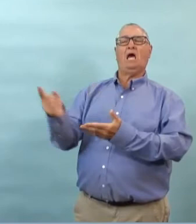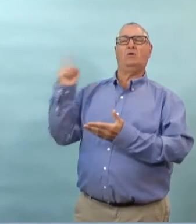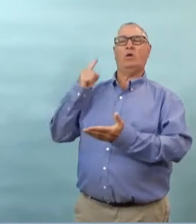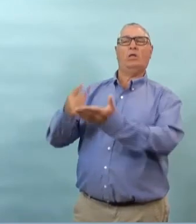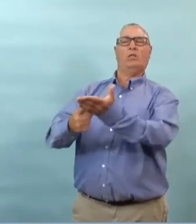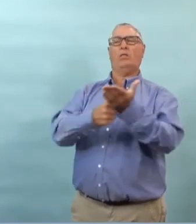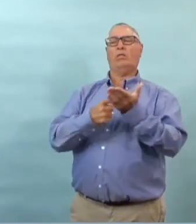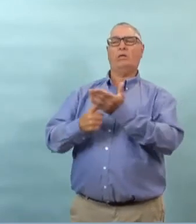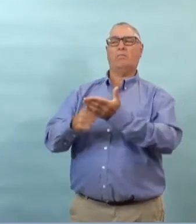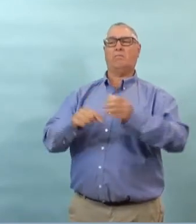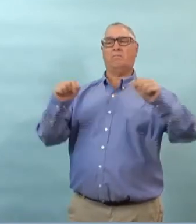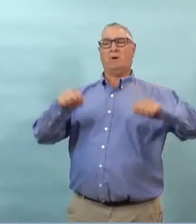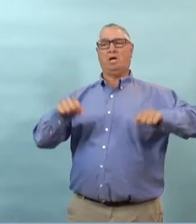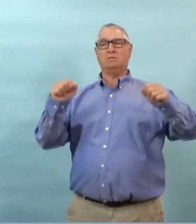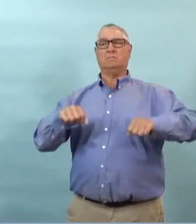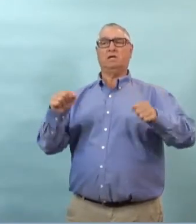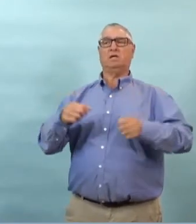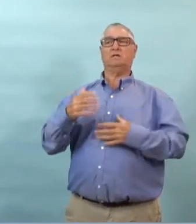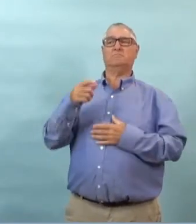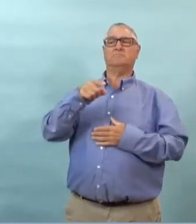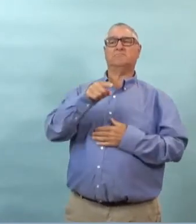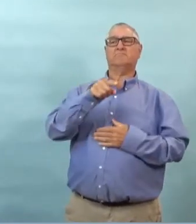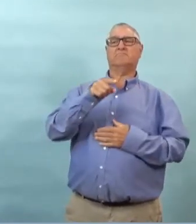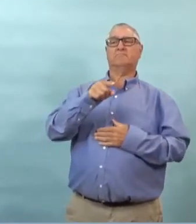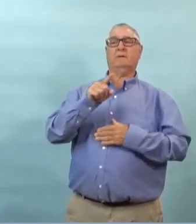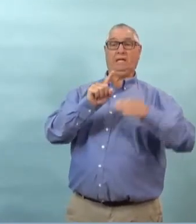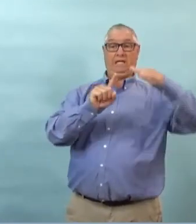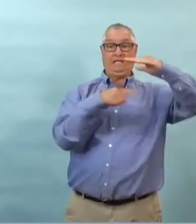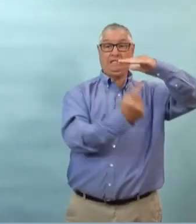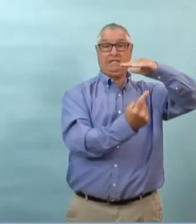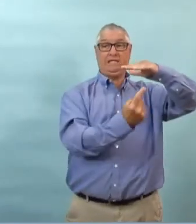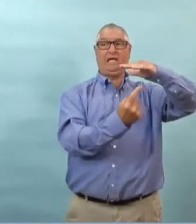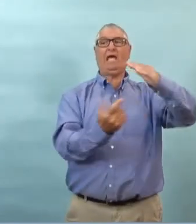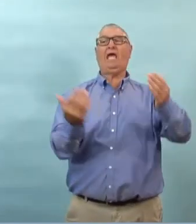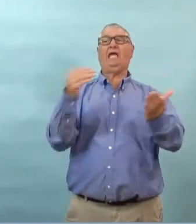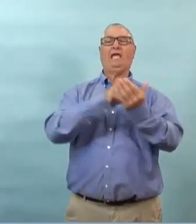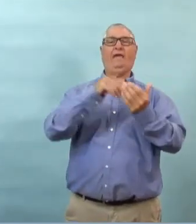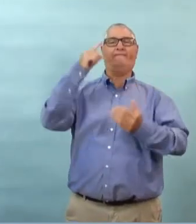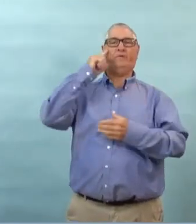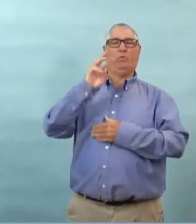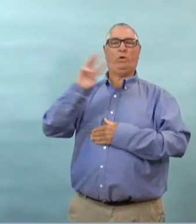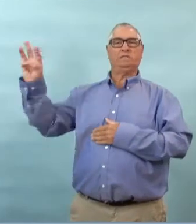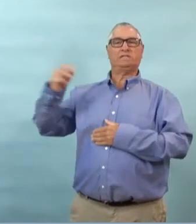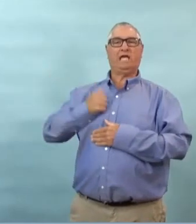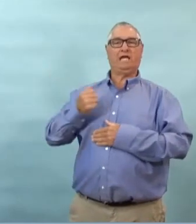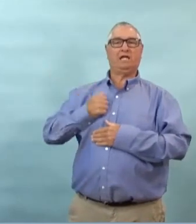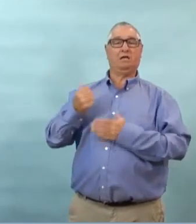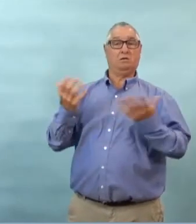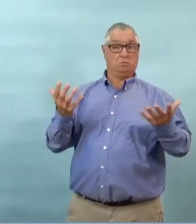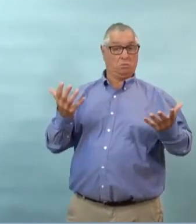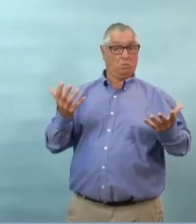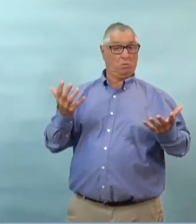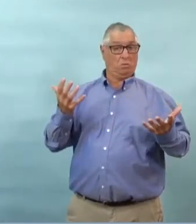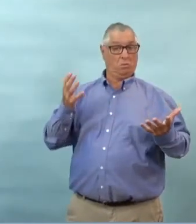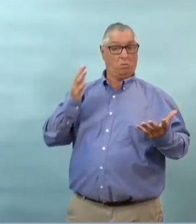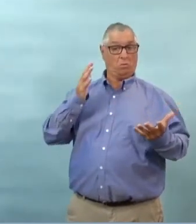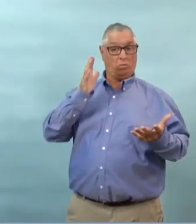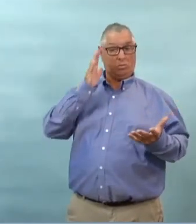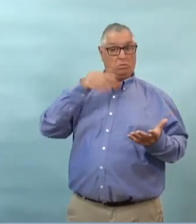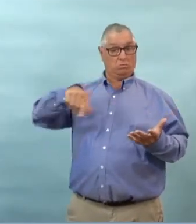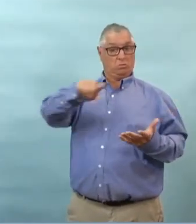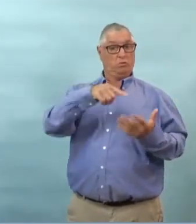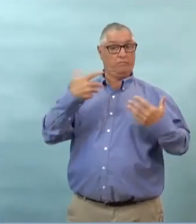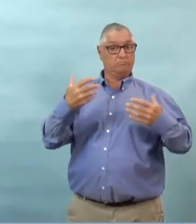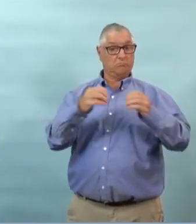la semaine dernière il y a eu des questions au sujet de la restauration